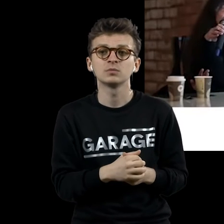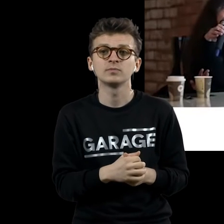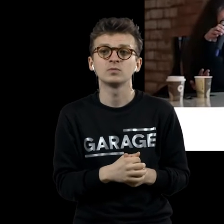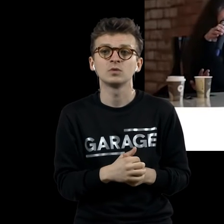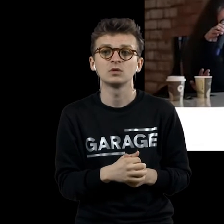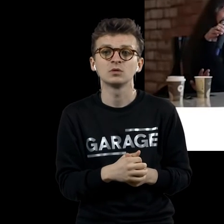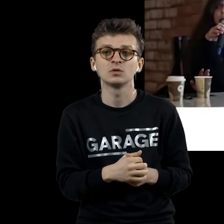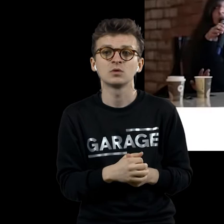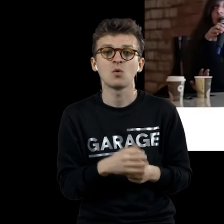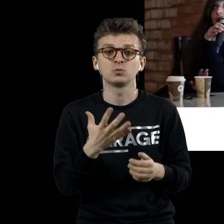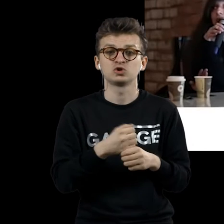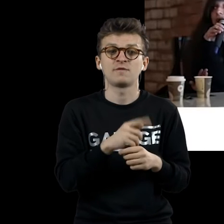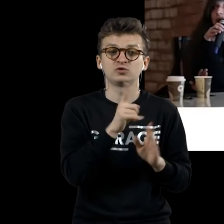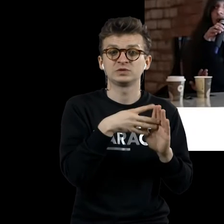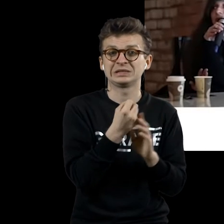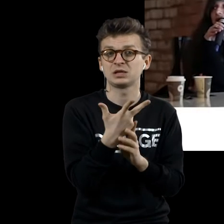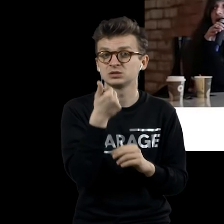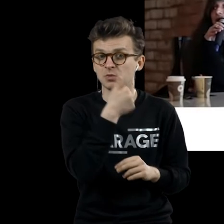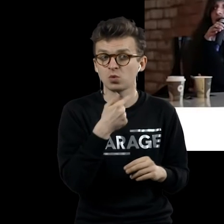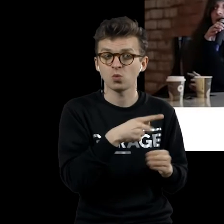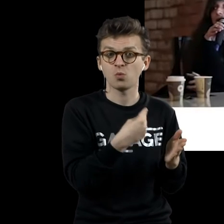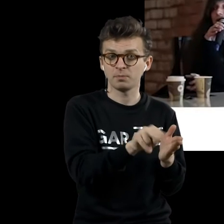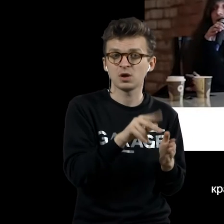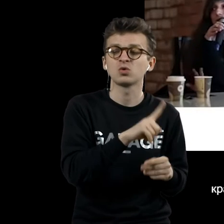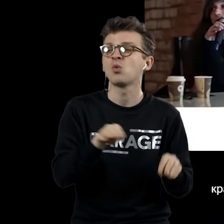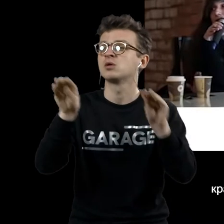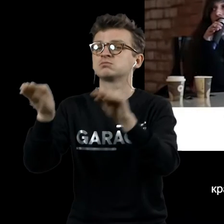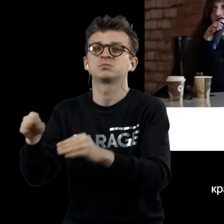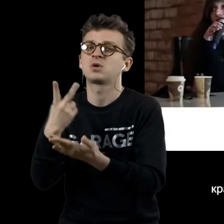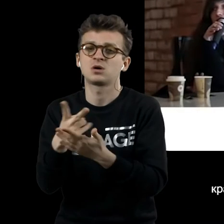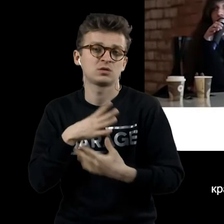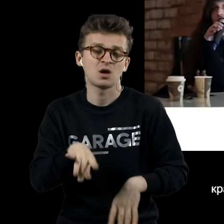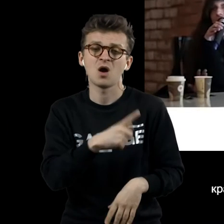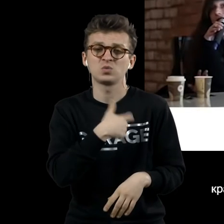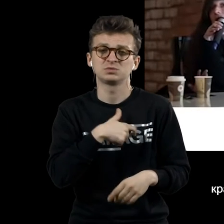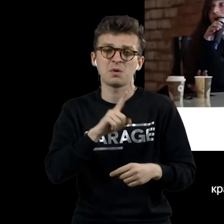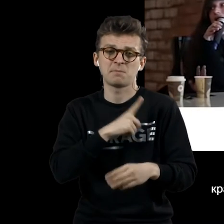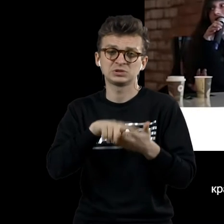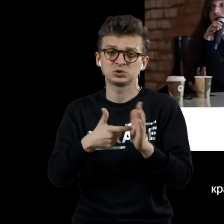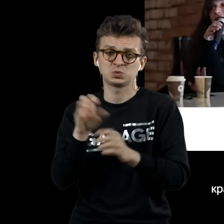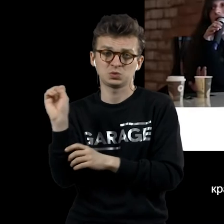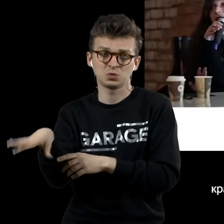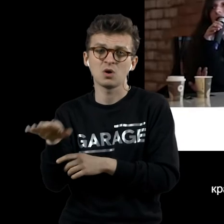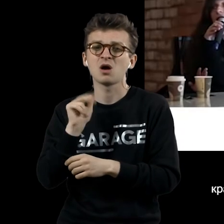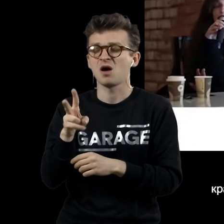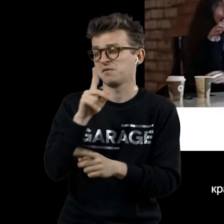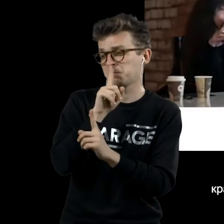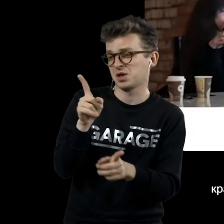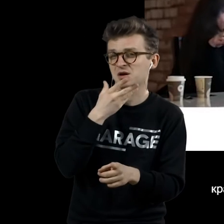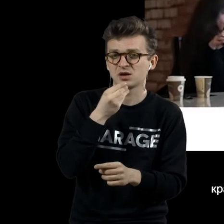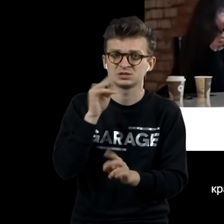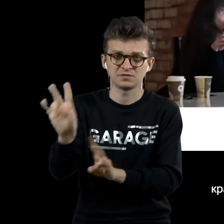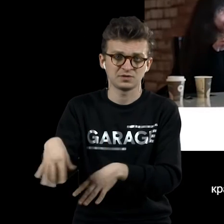И в 2013 году он его купил. Но выставлять он его не стал. Он его поставил у себя в мастерской как странный красивый предмет.